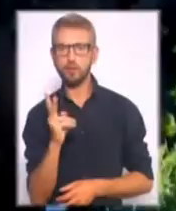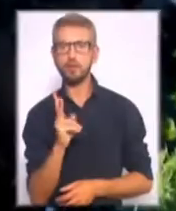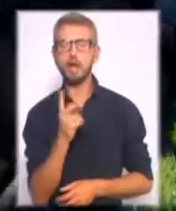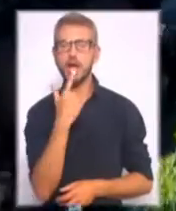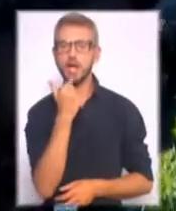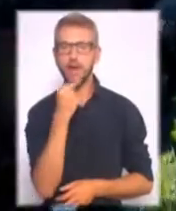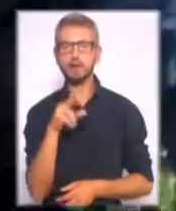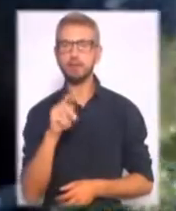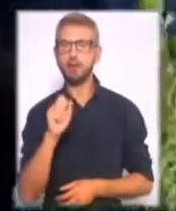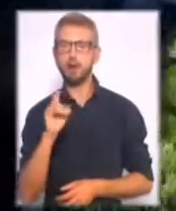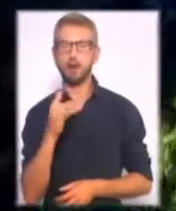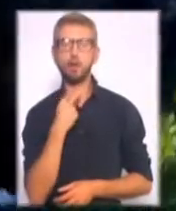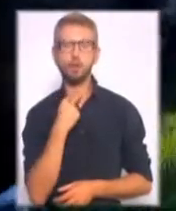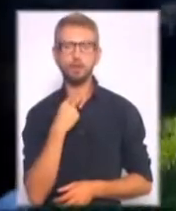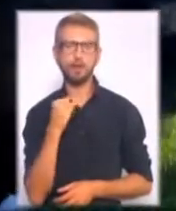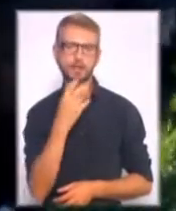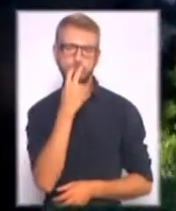та Світлодарська, Дуга.